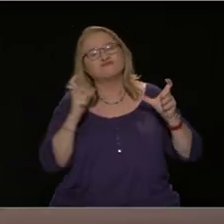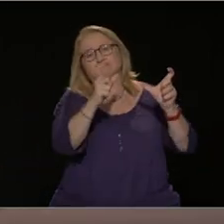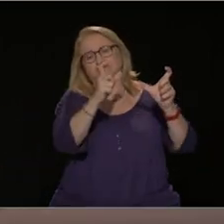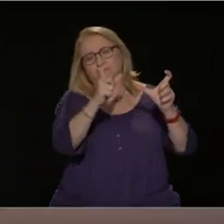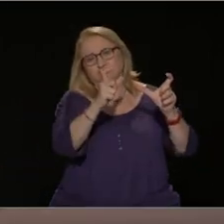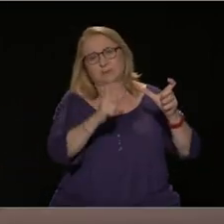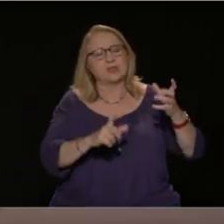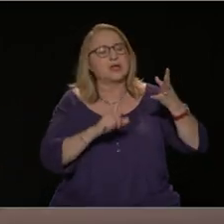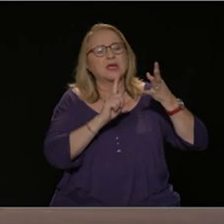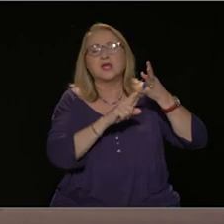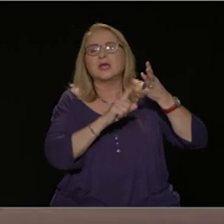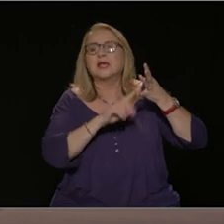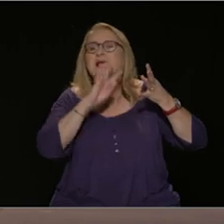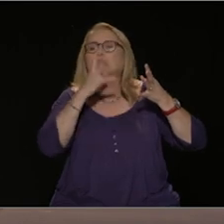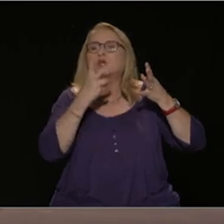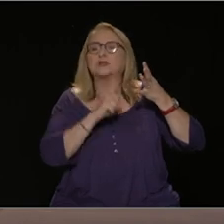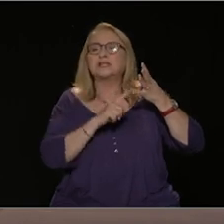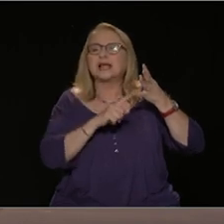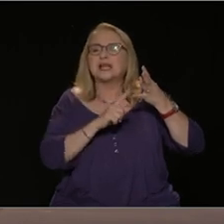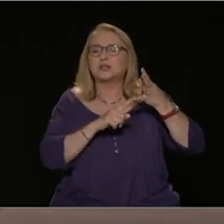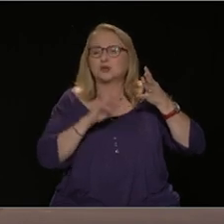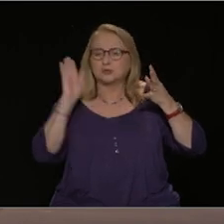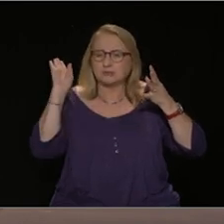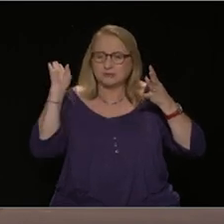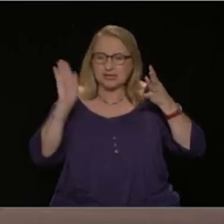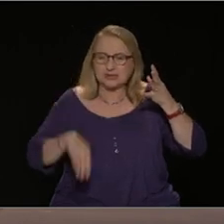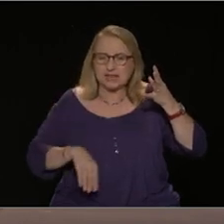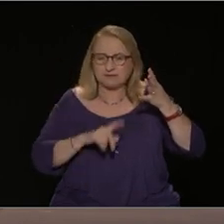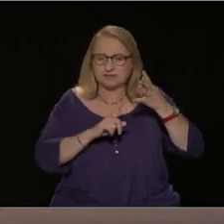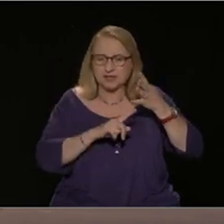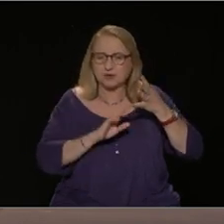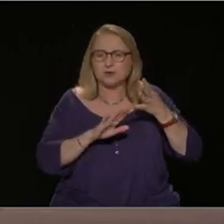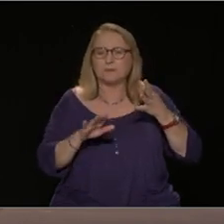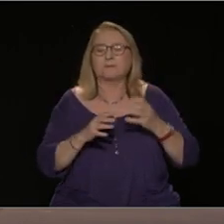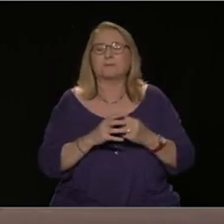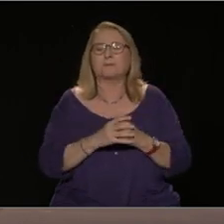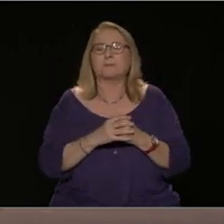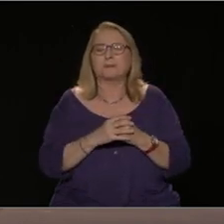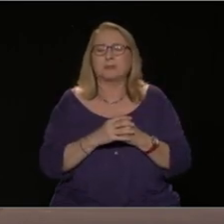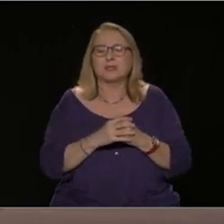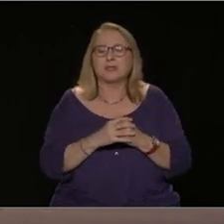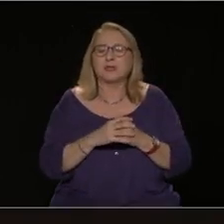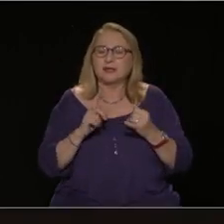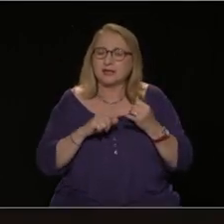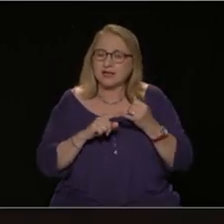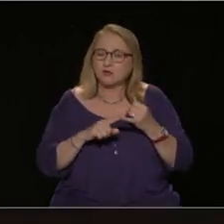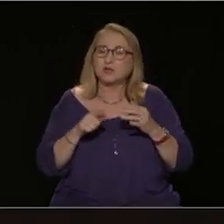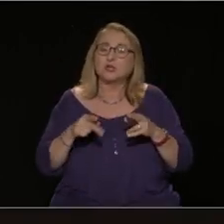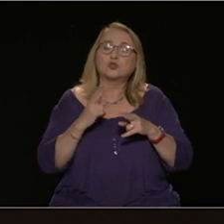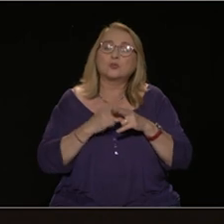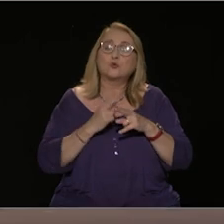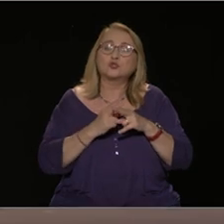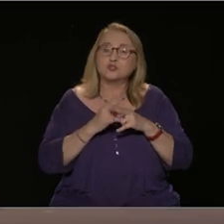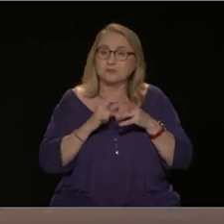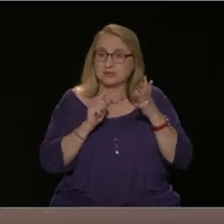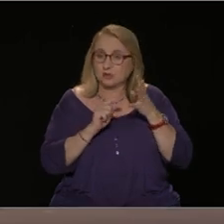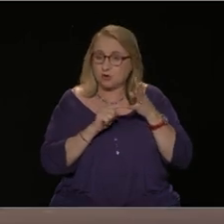σημείο, και εδώ είναι το αποφασιστικό σημείο,